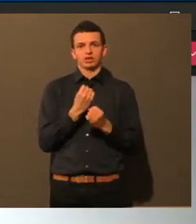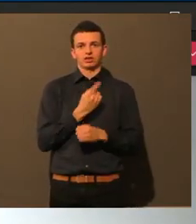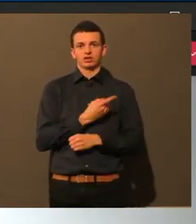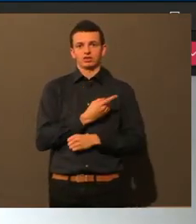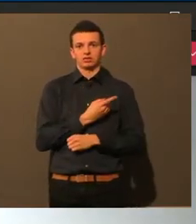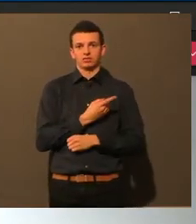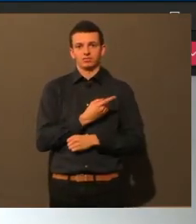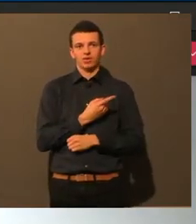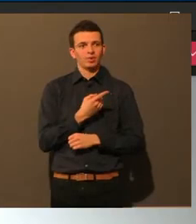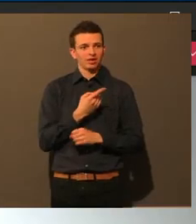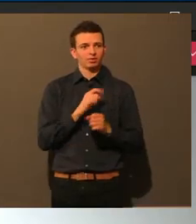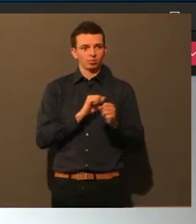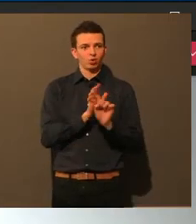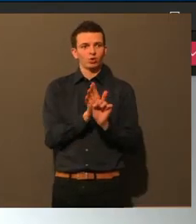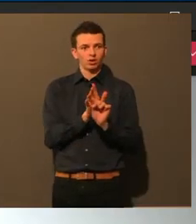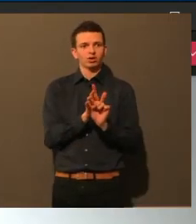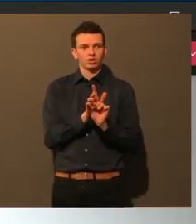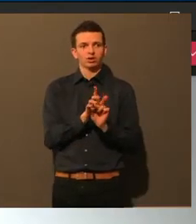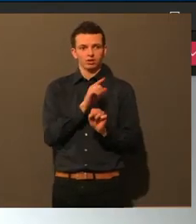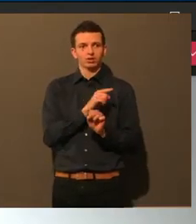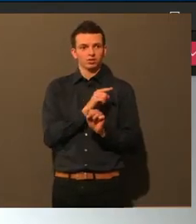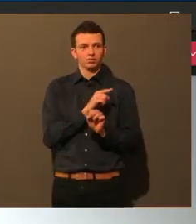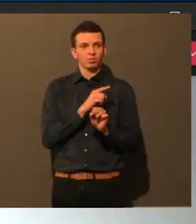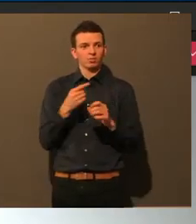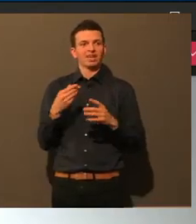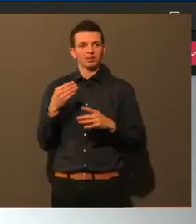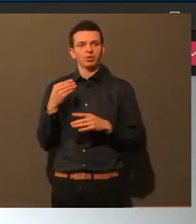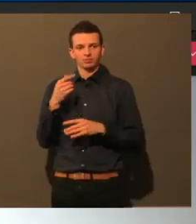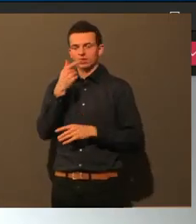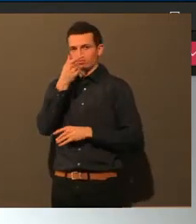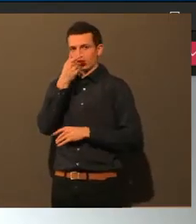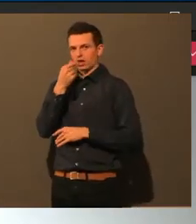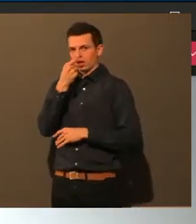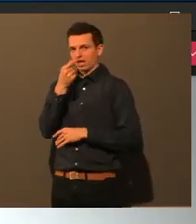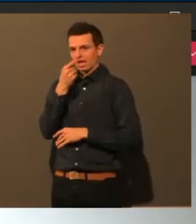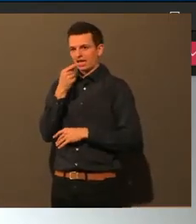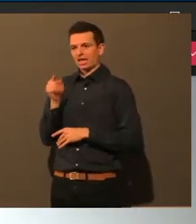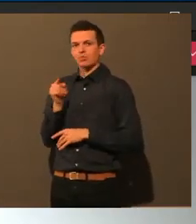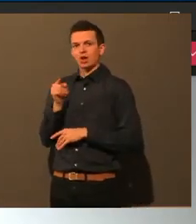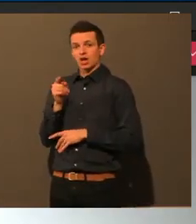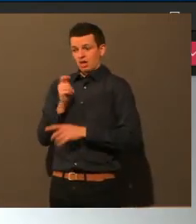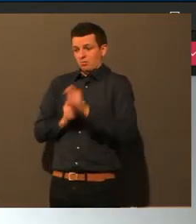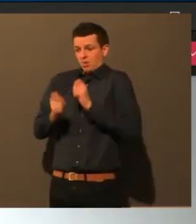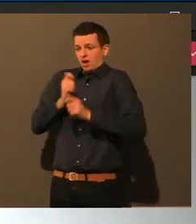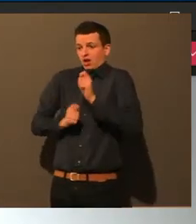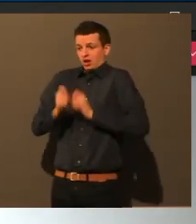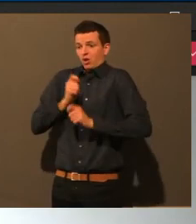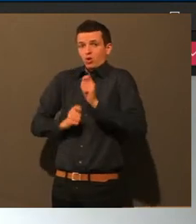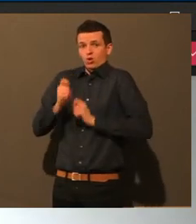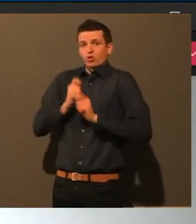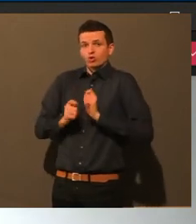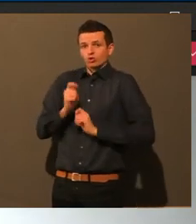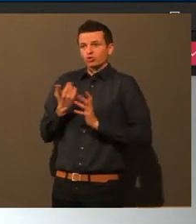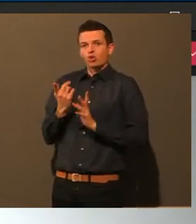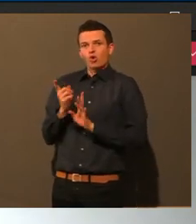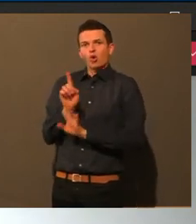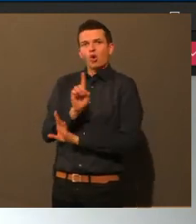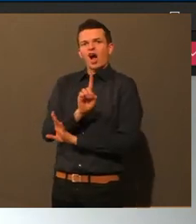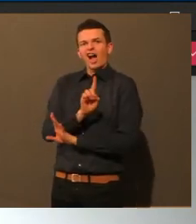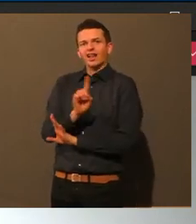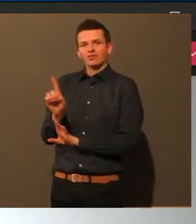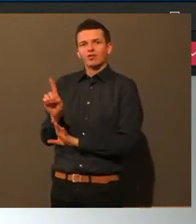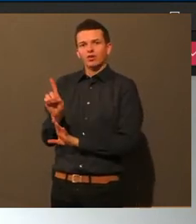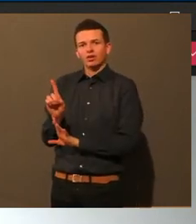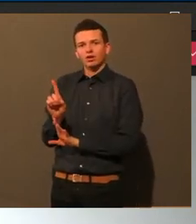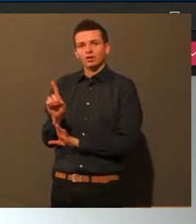sieben Tage. Und ich glaube, den darf man da nicht vergessen, den Spruch. Der gilt wahrscheinlich auch für Corona. Man kann es mit